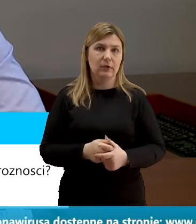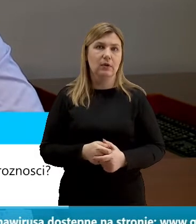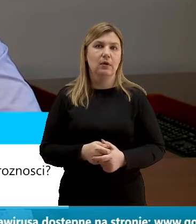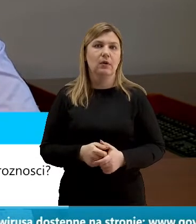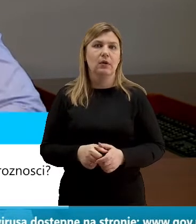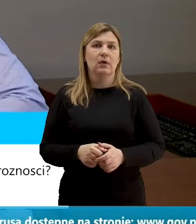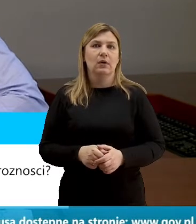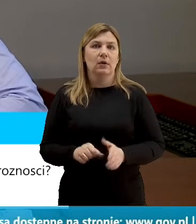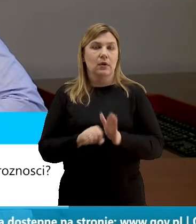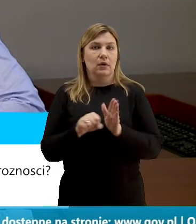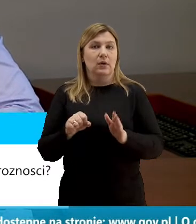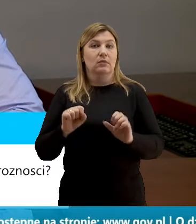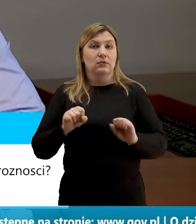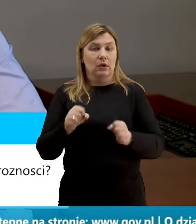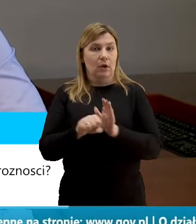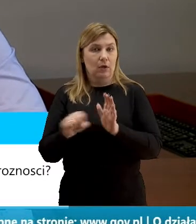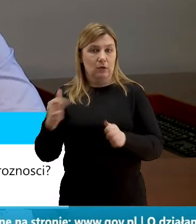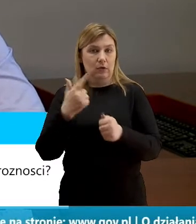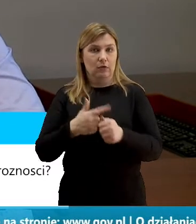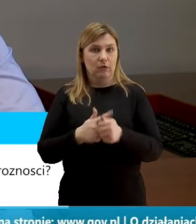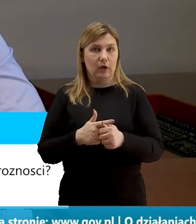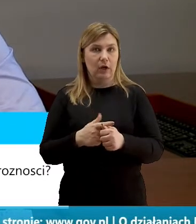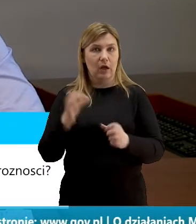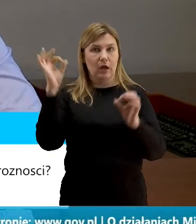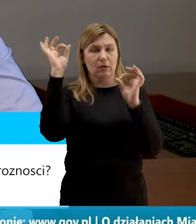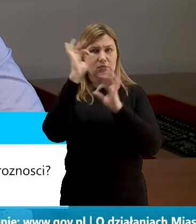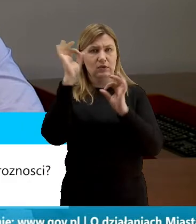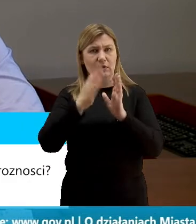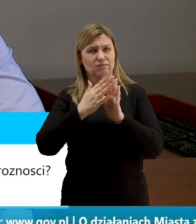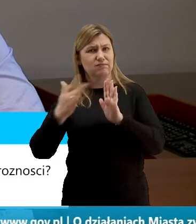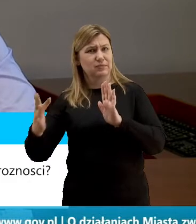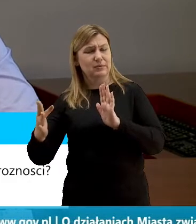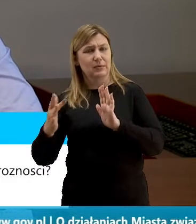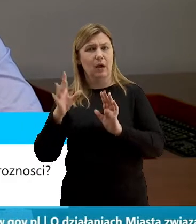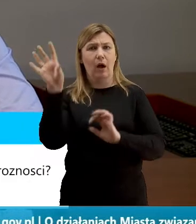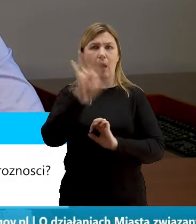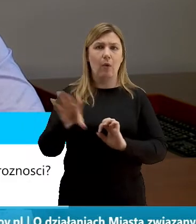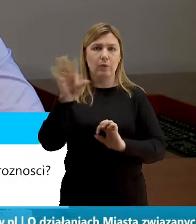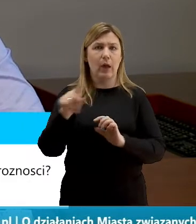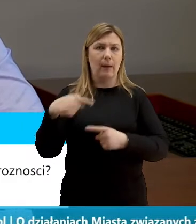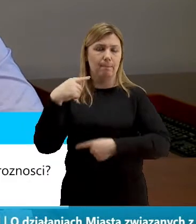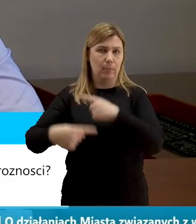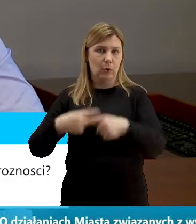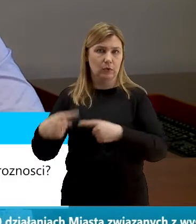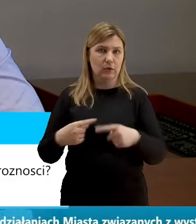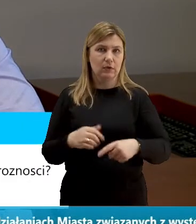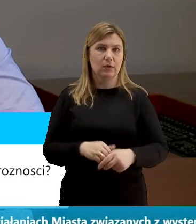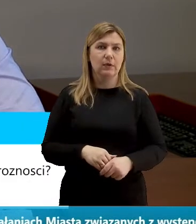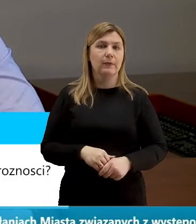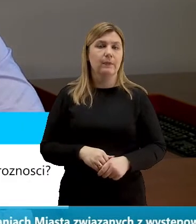działamy od dwudziestego któregoś już stycznia jeżeli chodzi o obserwację tego procesu więc